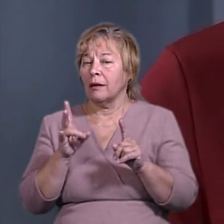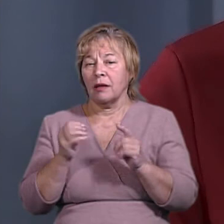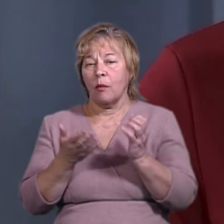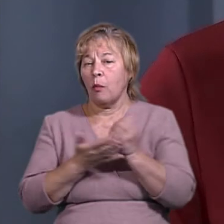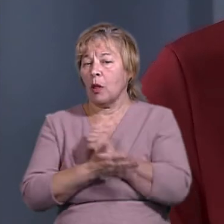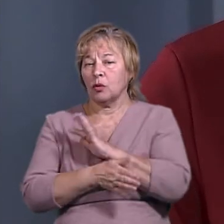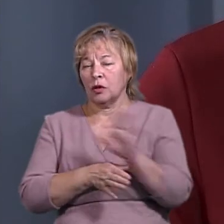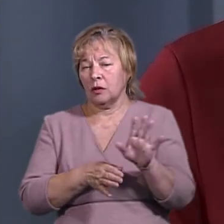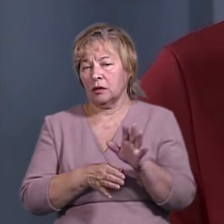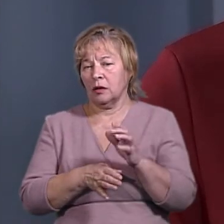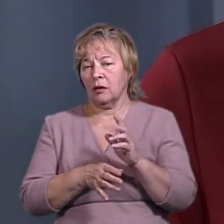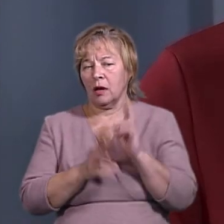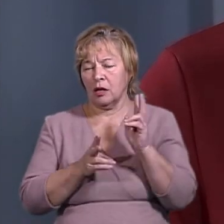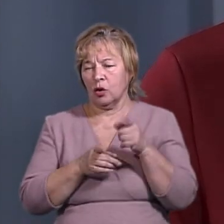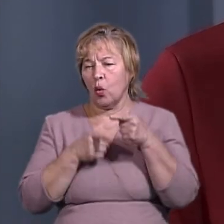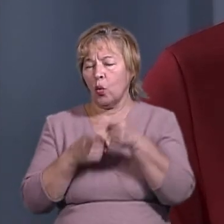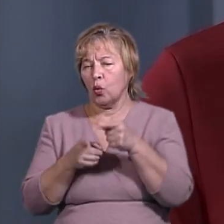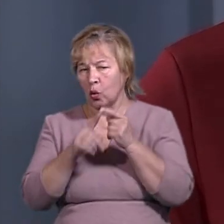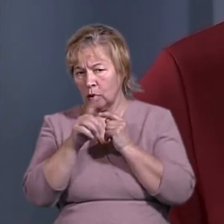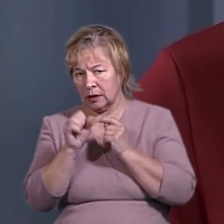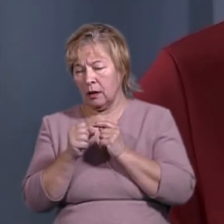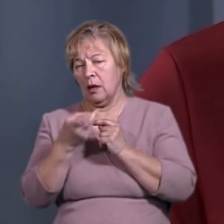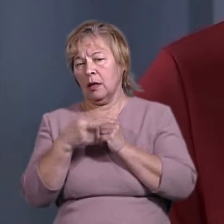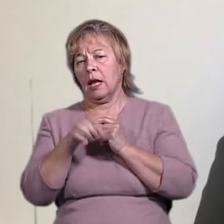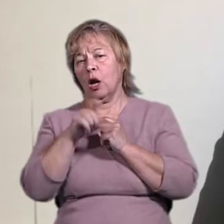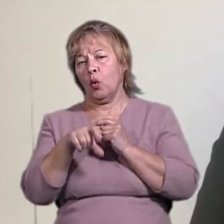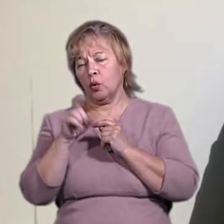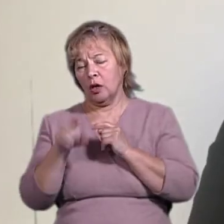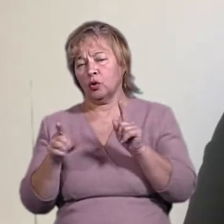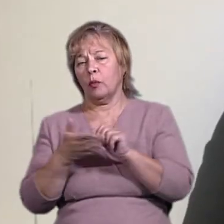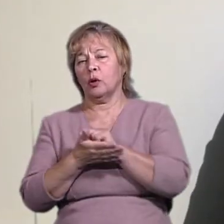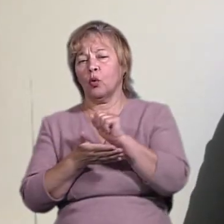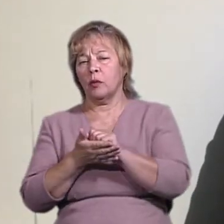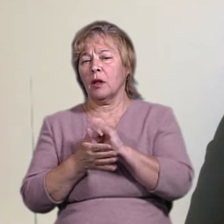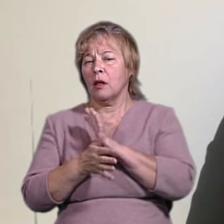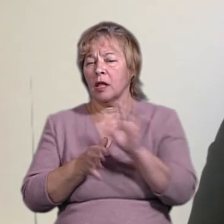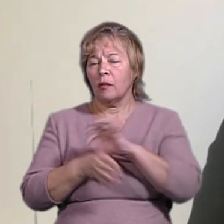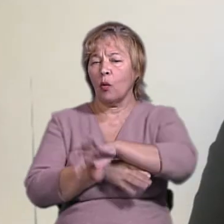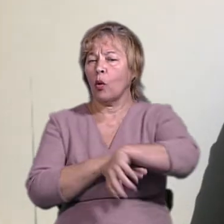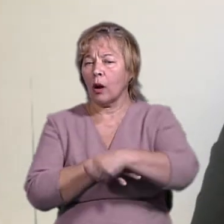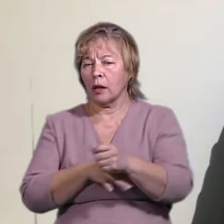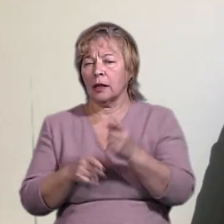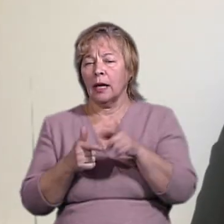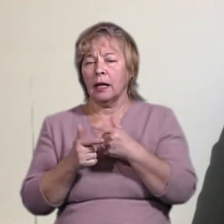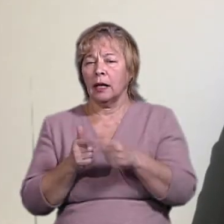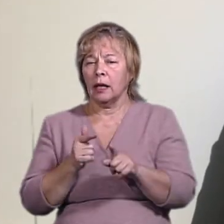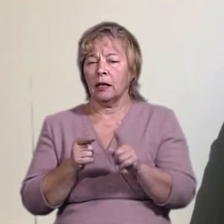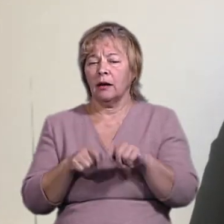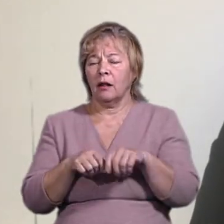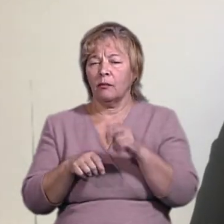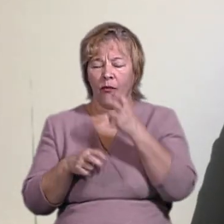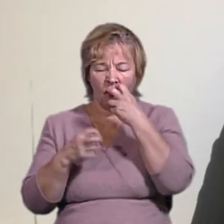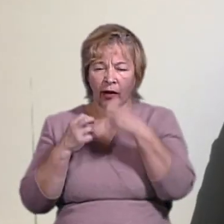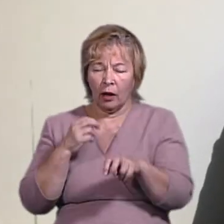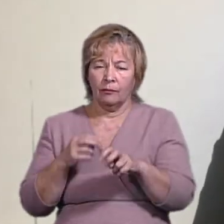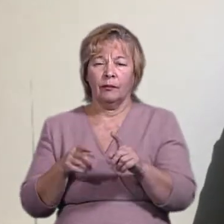певну фізичну небезпеку для людей, для того, щоб документи не були викрадені або певним чином пошкоджені,